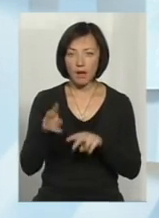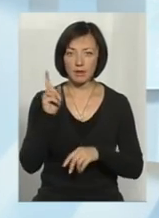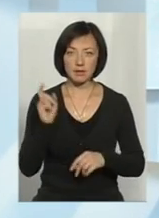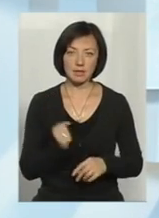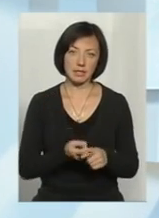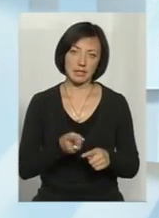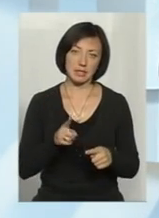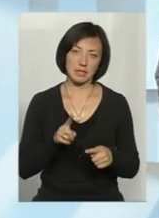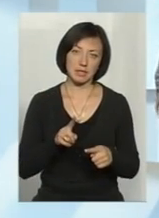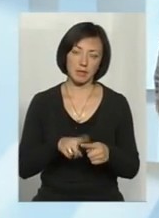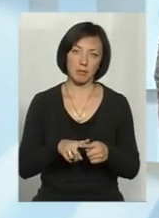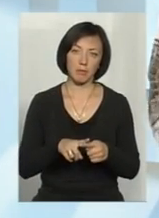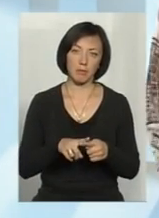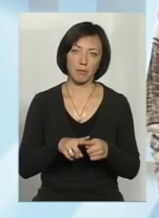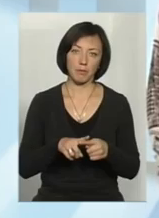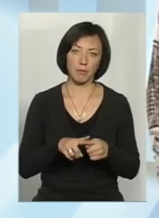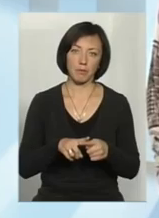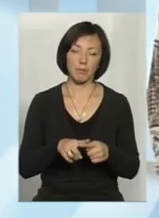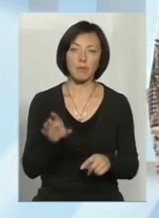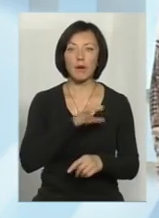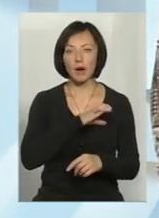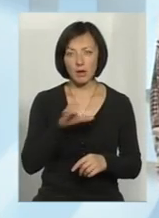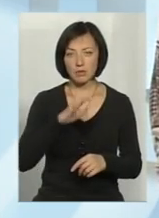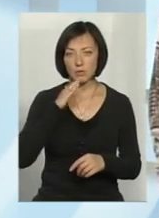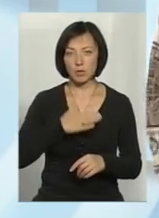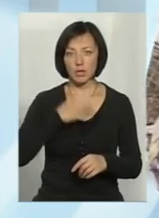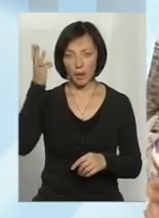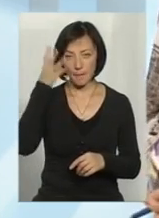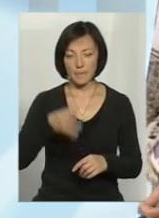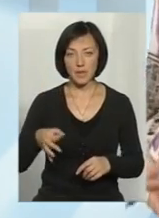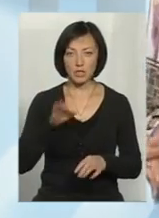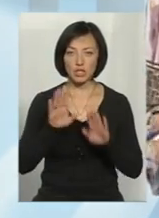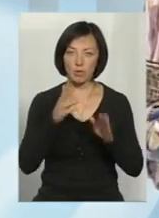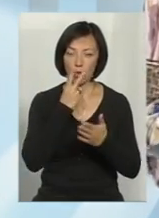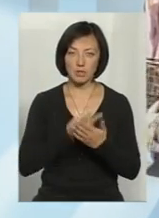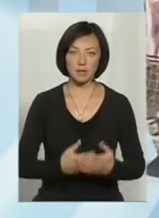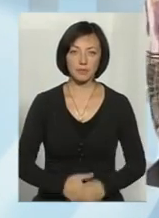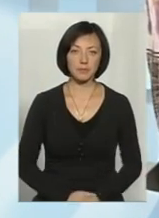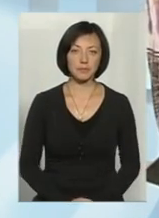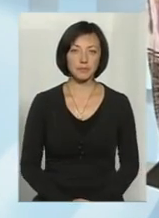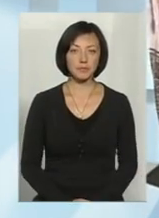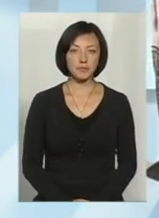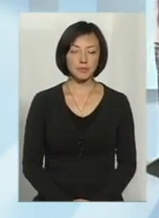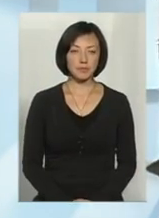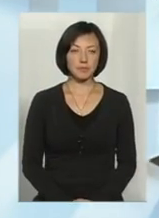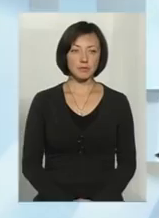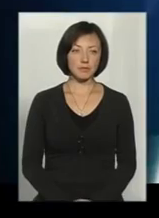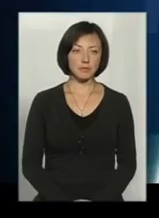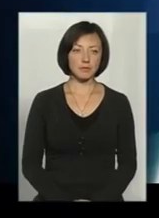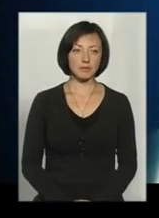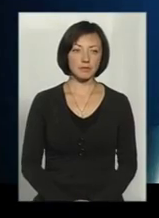тим багатством нашої Хмельниччини. Прошу режисера показати сюжет, а далі ми продовжимо.